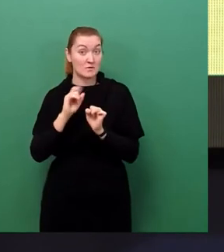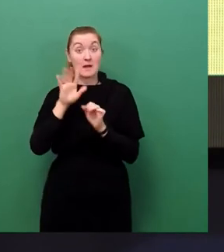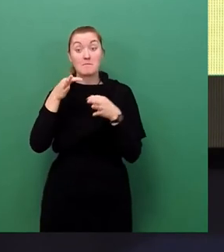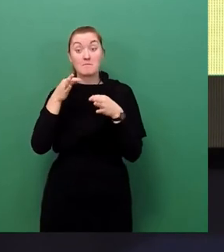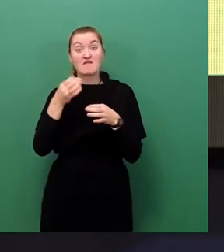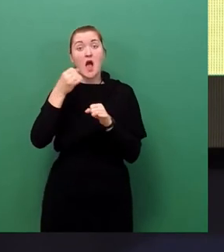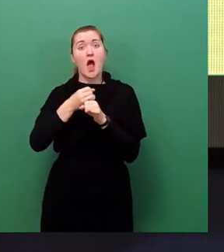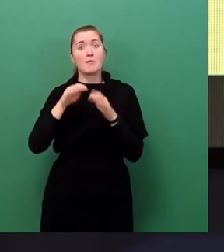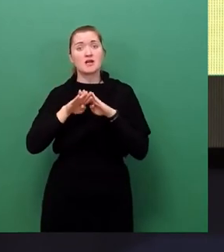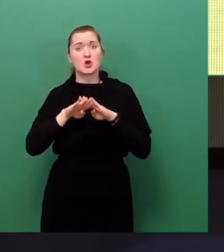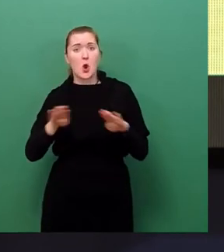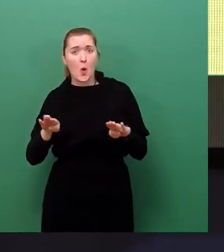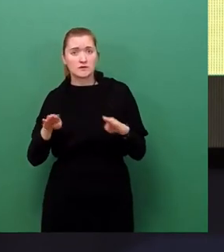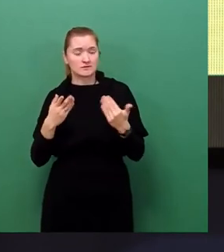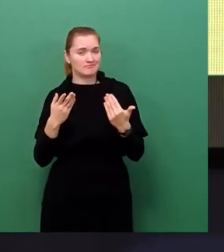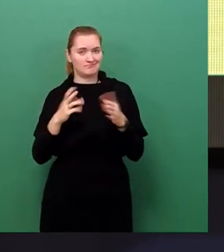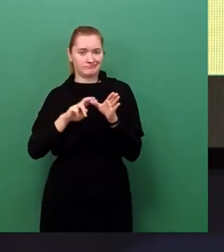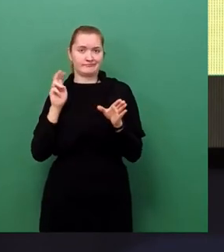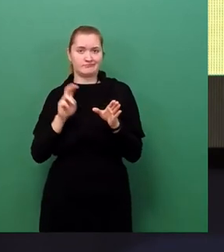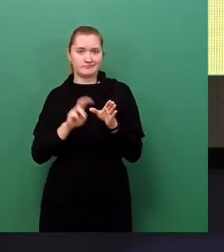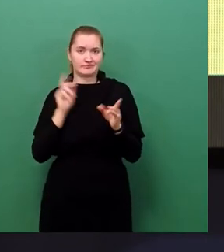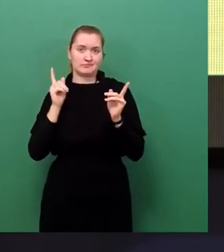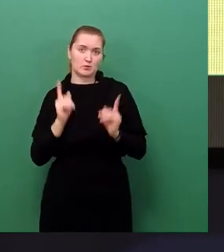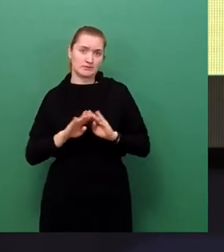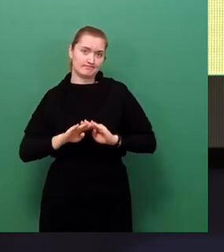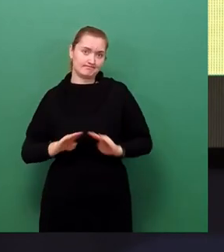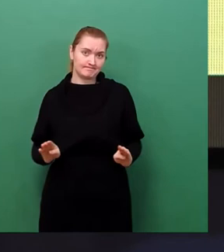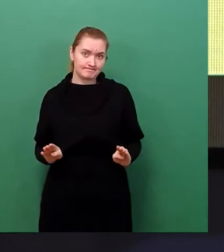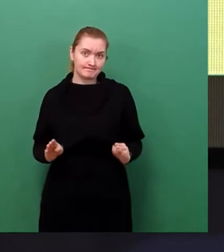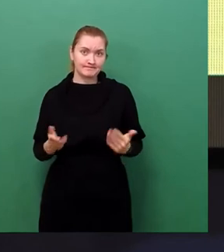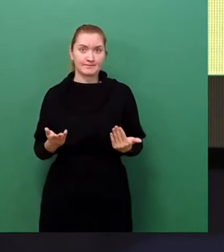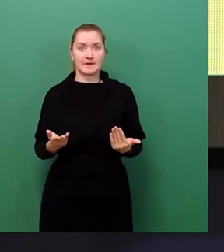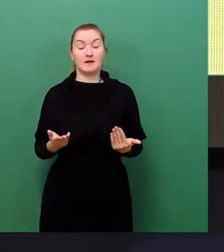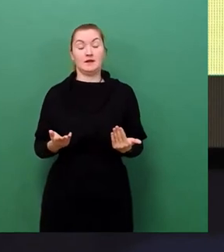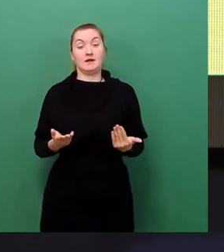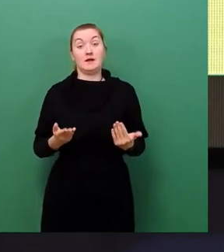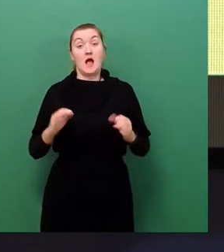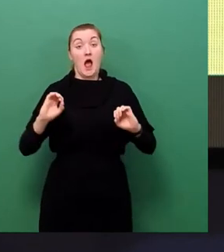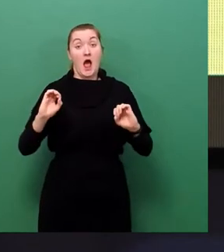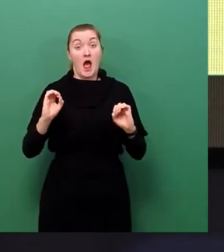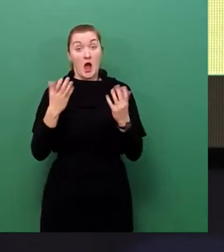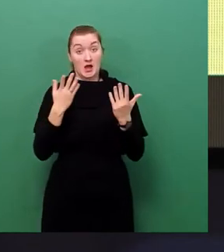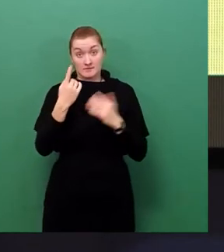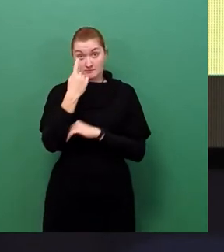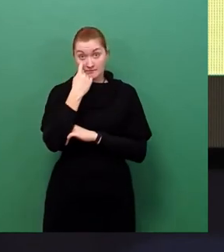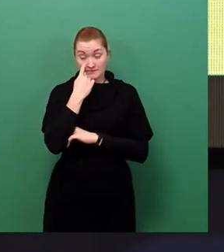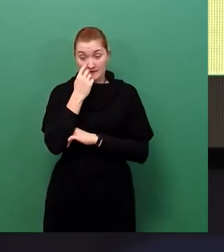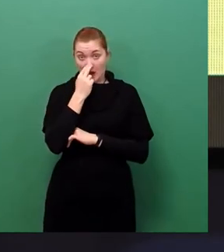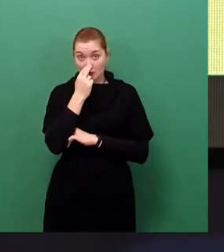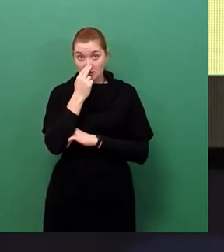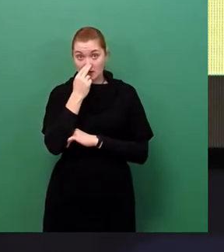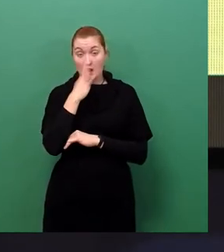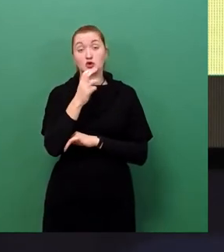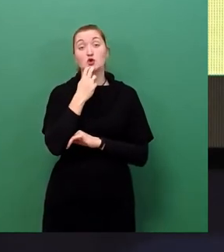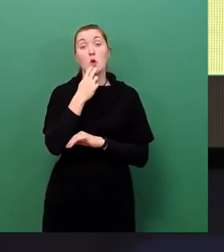Bevölkerung. Nach aktueller Lage sollen sich die Heizkosten und die Stromkreise für die Endkunden